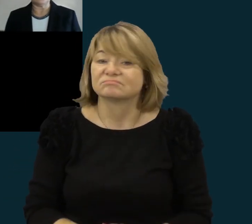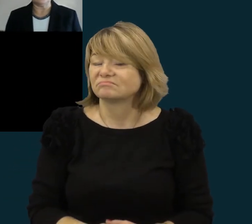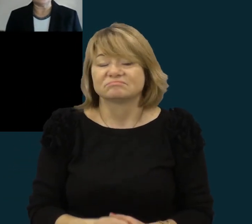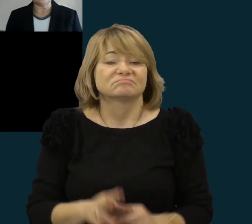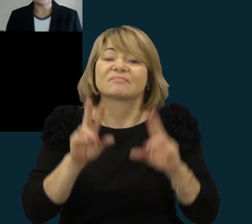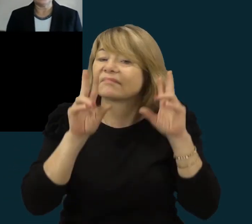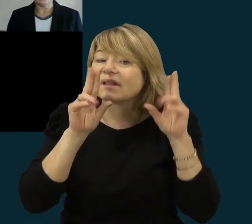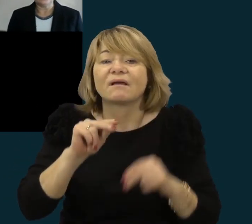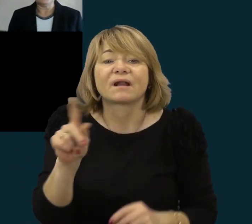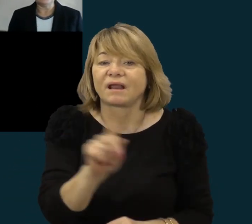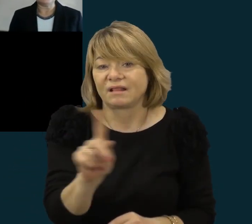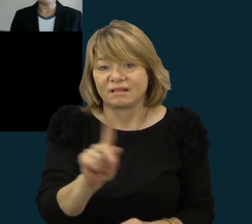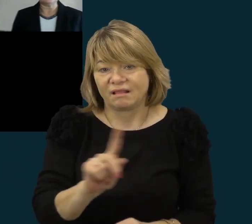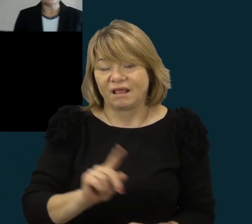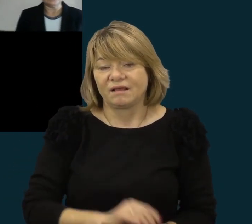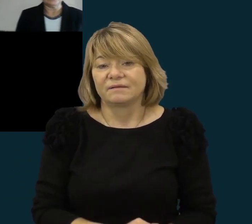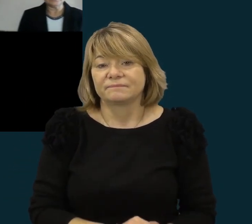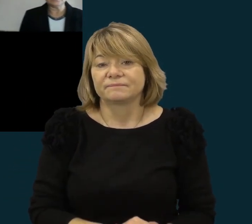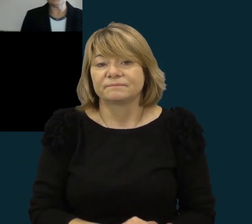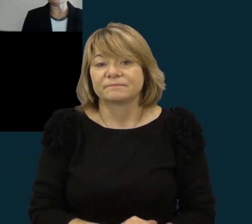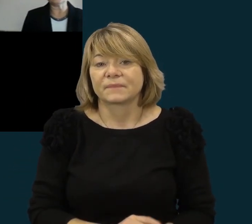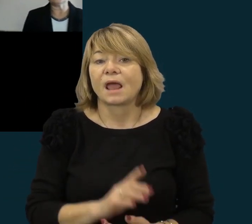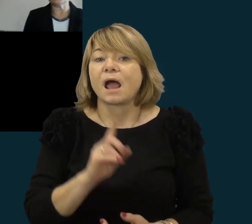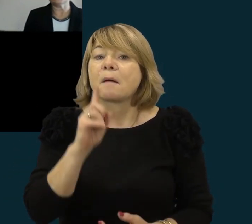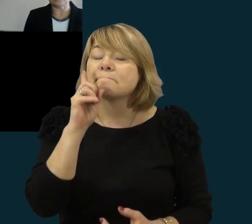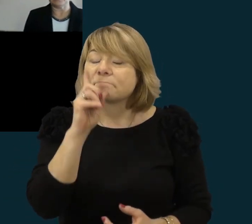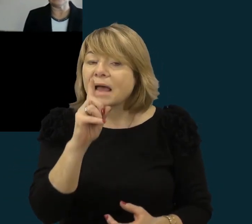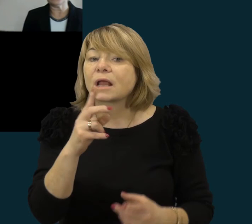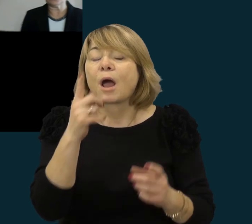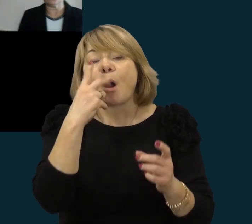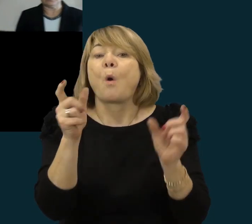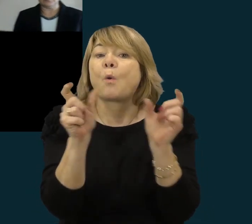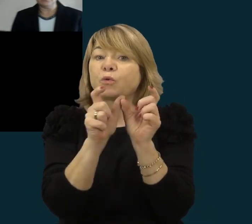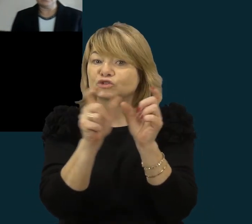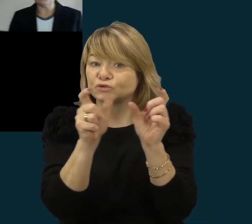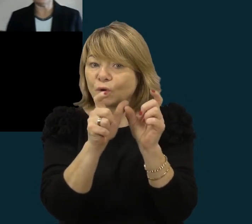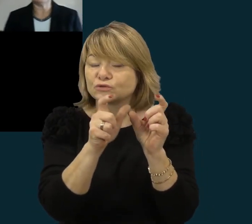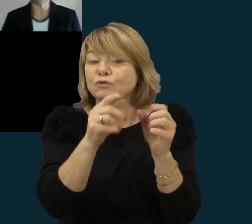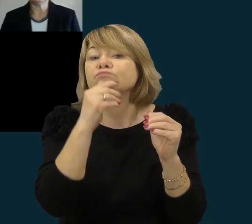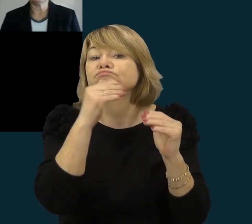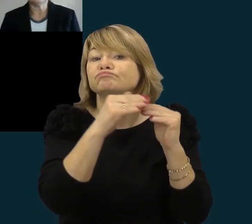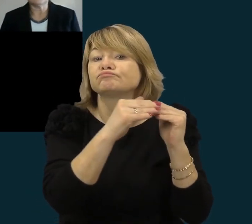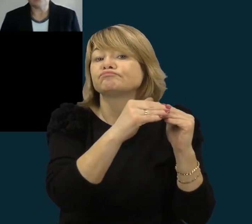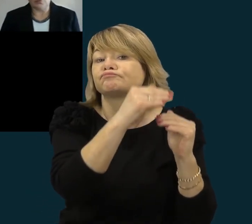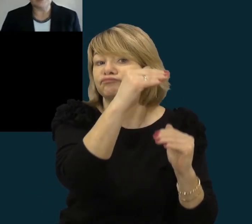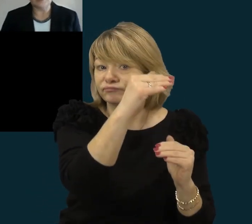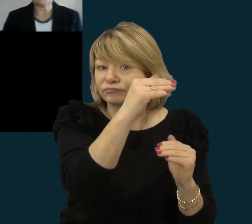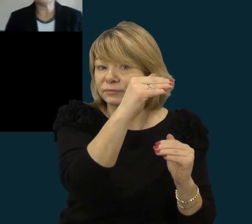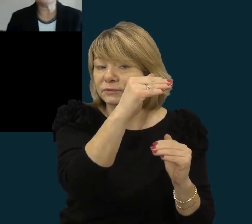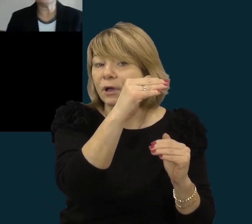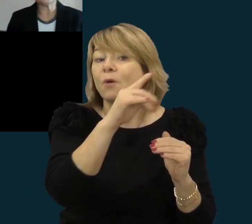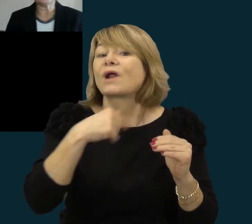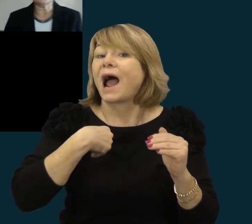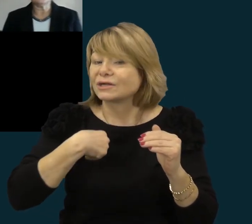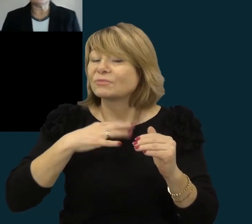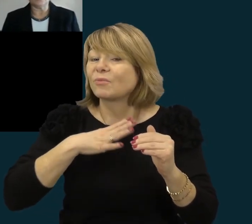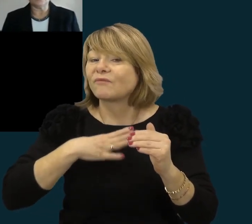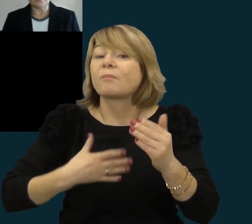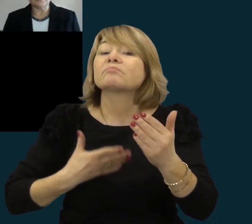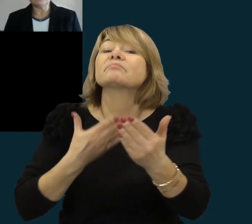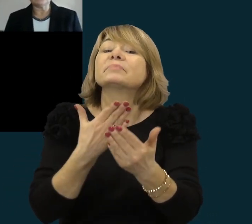paskutinės. Bet didesnė užduočių dalį iš tų, kurias aš jums pristačiau,